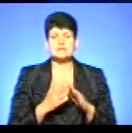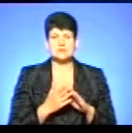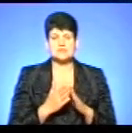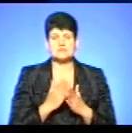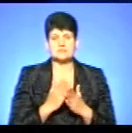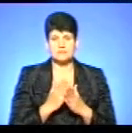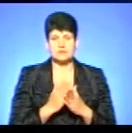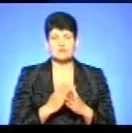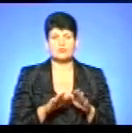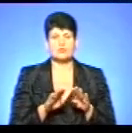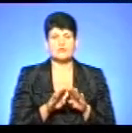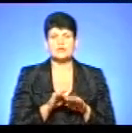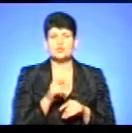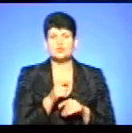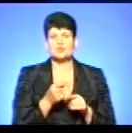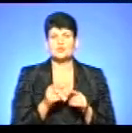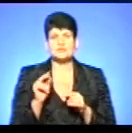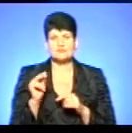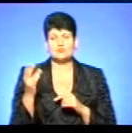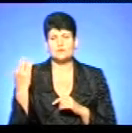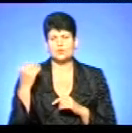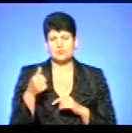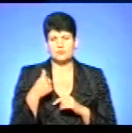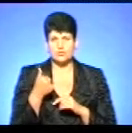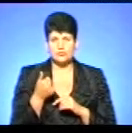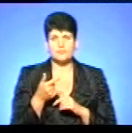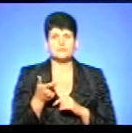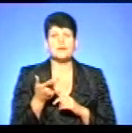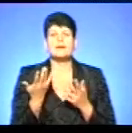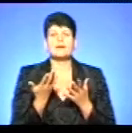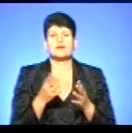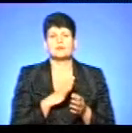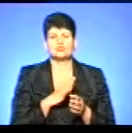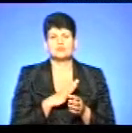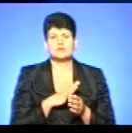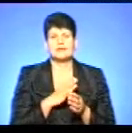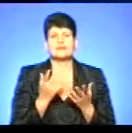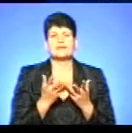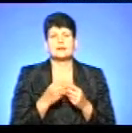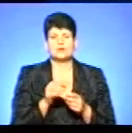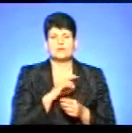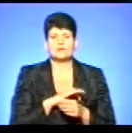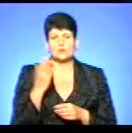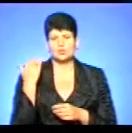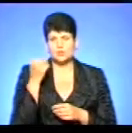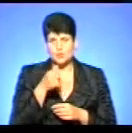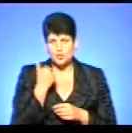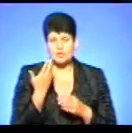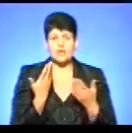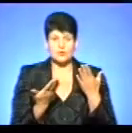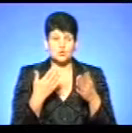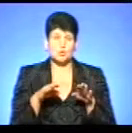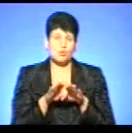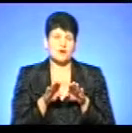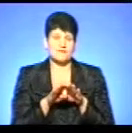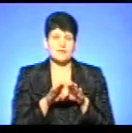маємо, якщо порівняти саме цю цифру з минулорічним періодом, яка була кількість користувачів минулого року, яку маємо статистику? Так, якщо